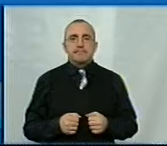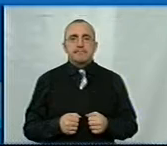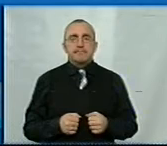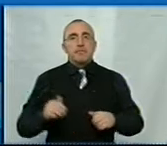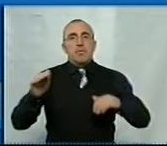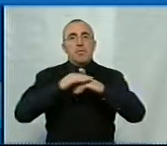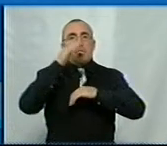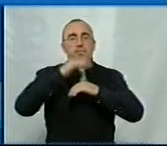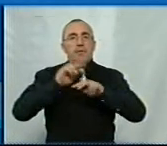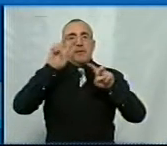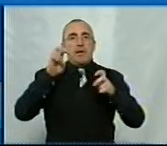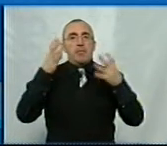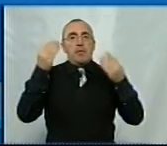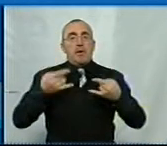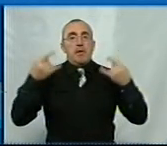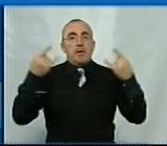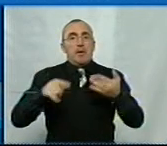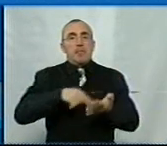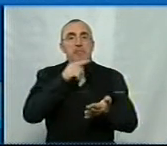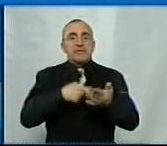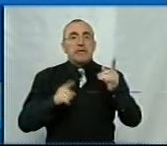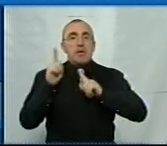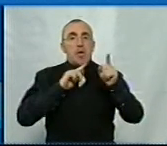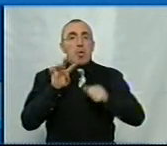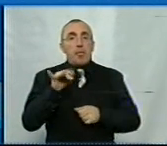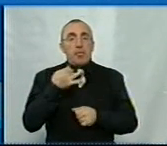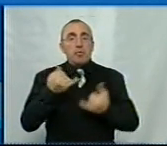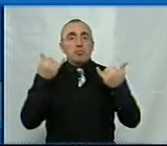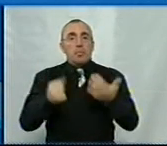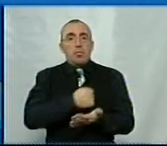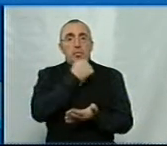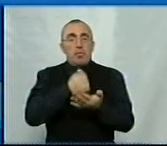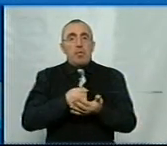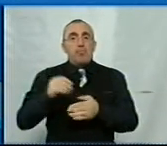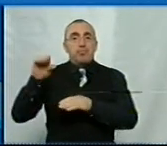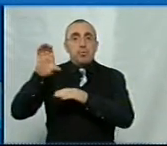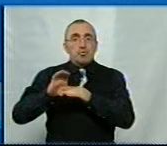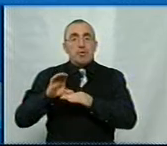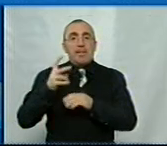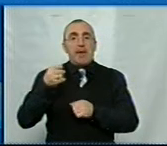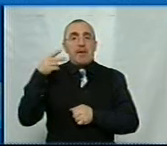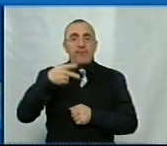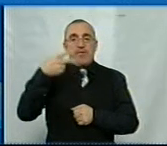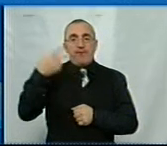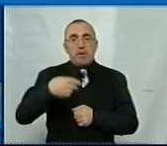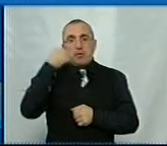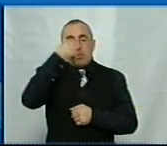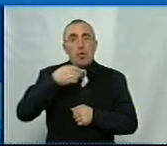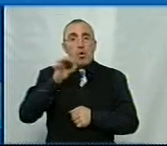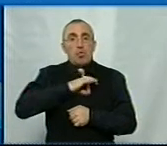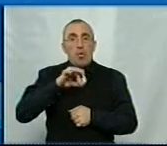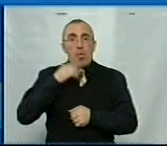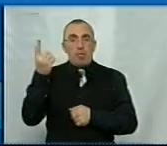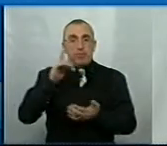Добрий вечір, тема дня на Суспільному. Міськрата Кропивницького сьогодні ухвалила бюджет міста на 2020 рік. Доходи бюджету